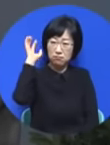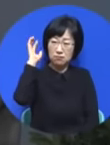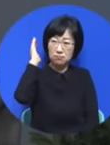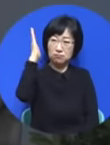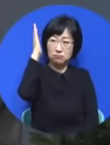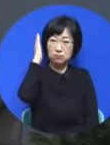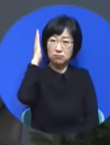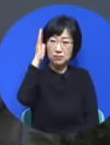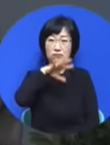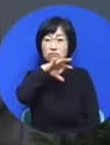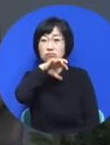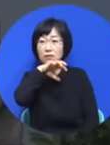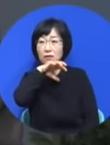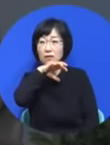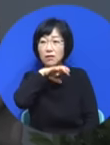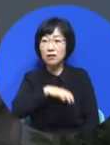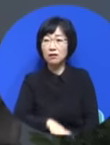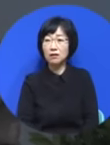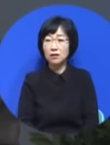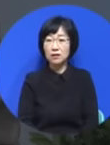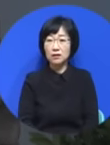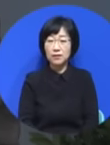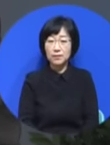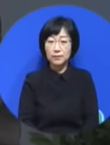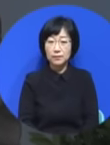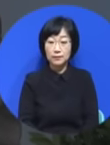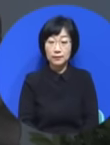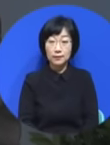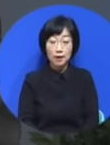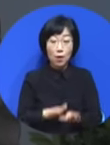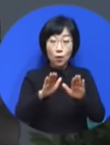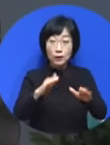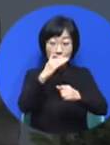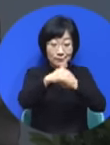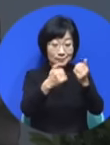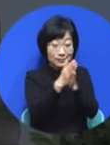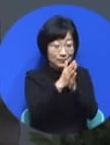요셉에게 위로해 주는 자는 아무도 없었어요.